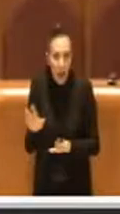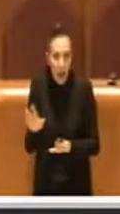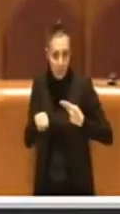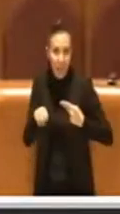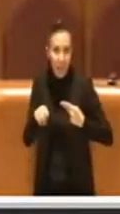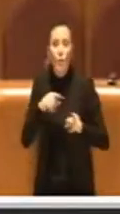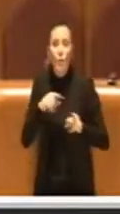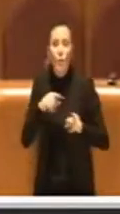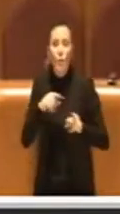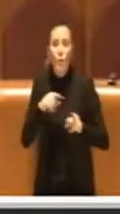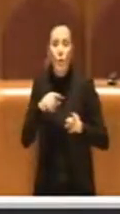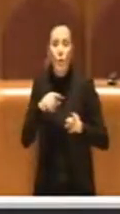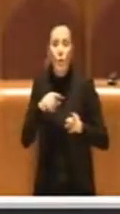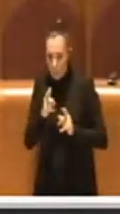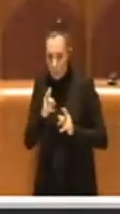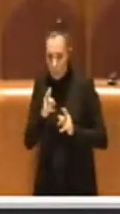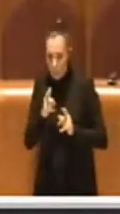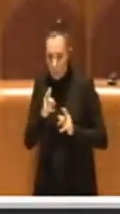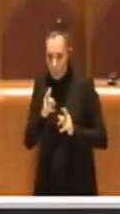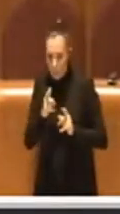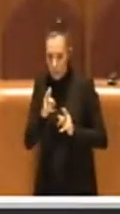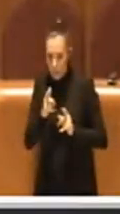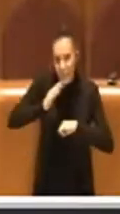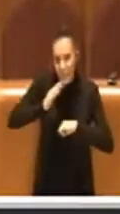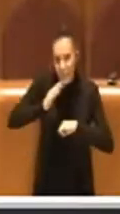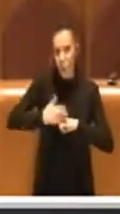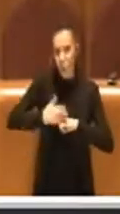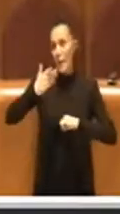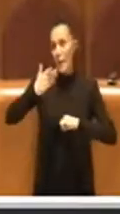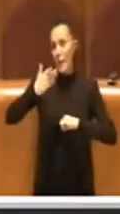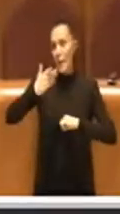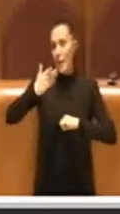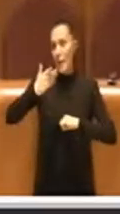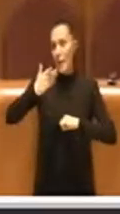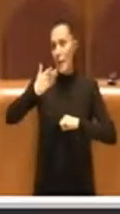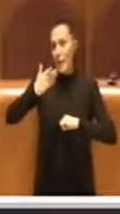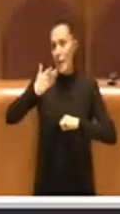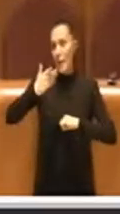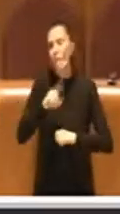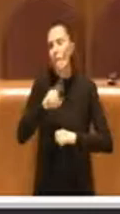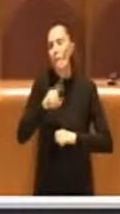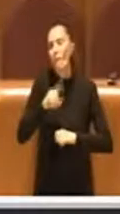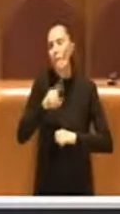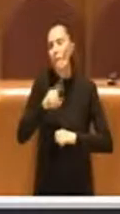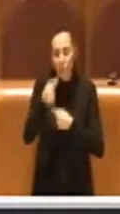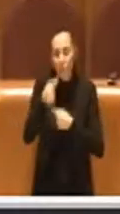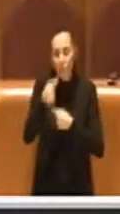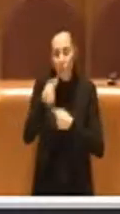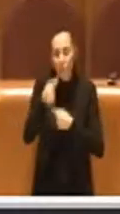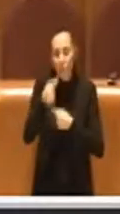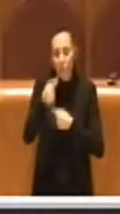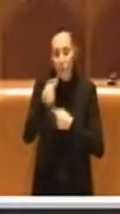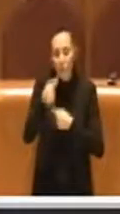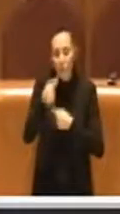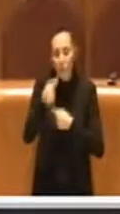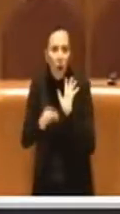rapporto tra l'amministrazione presente e quelle passate, senza, ripeto, voler fare polemica, ma sono dati,